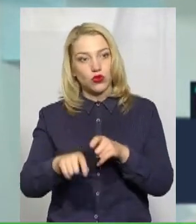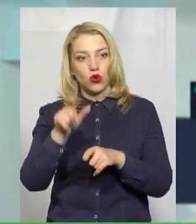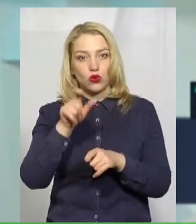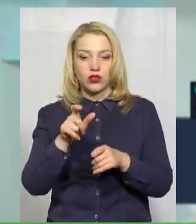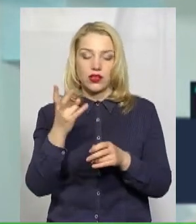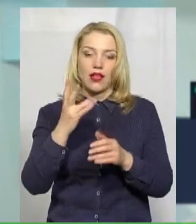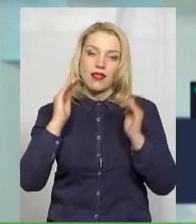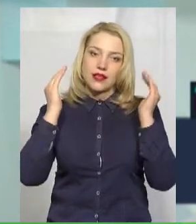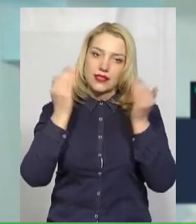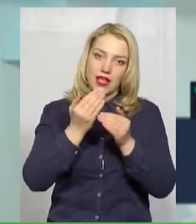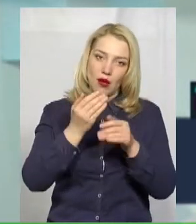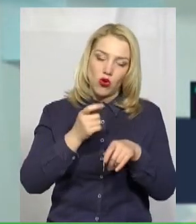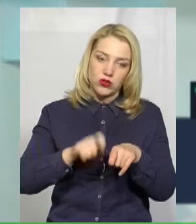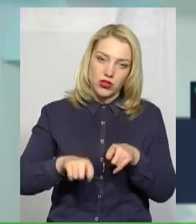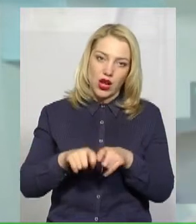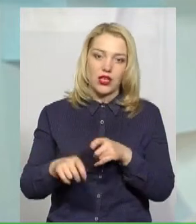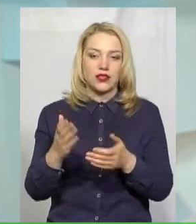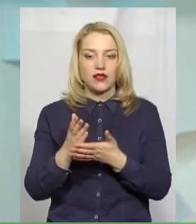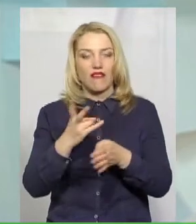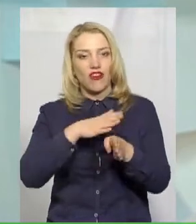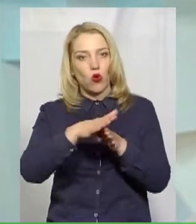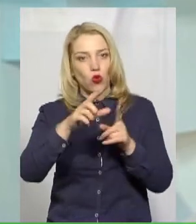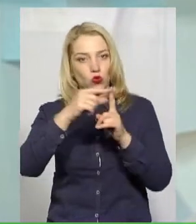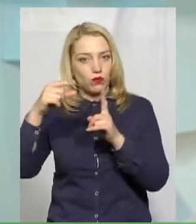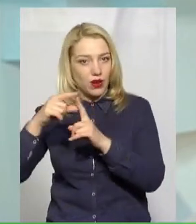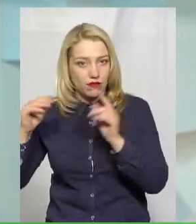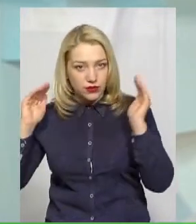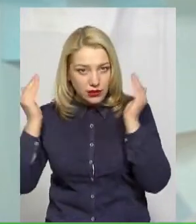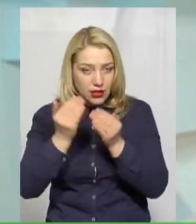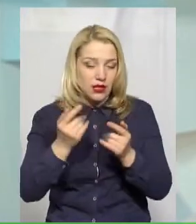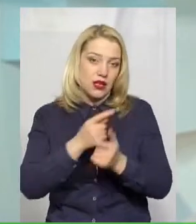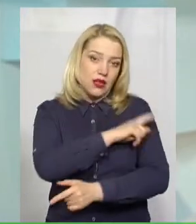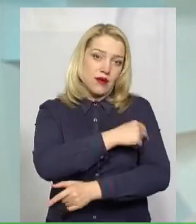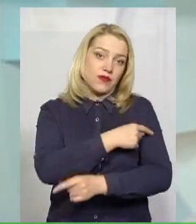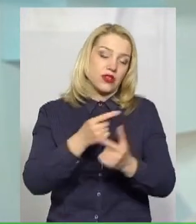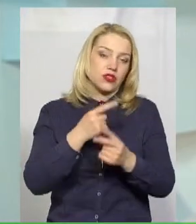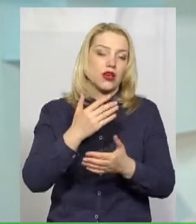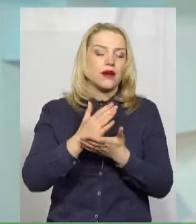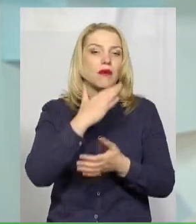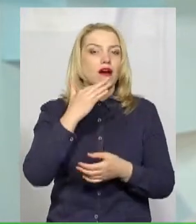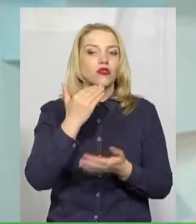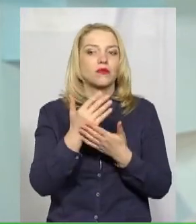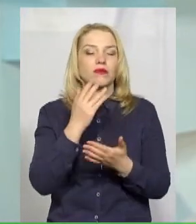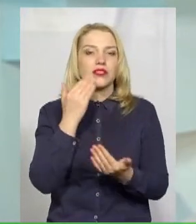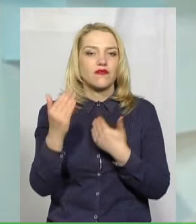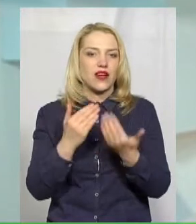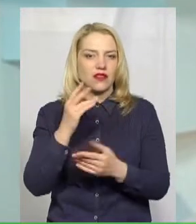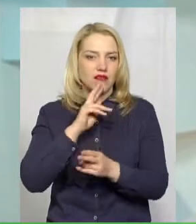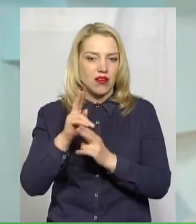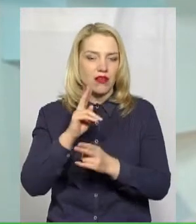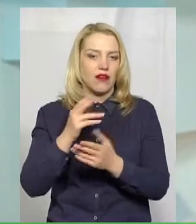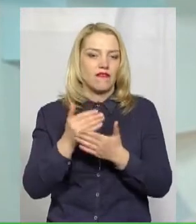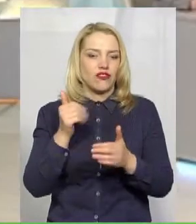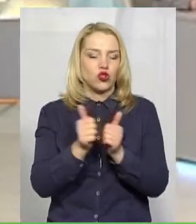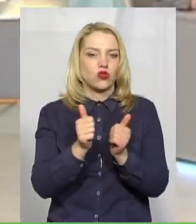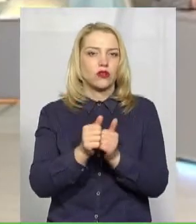самоізоляції чи ні, чи виконує ці вимоги, чи не виконує. Також дуже багато звернень від сусідів, які знають, що сусід повернувся, до прикладу, з